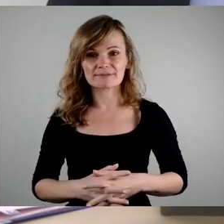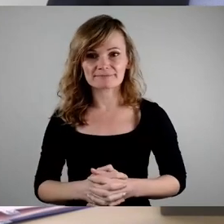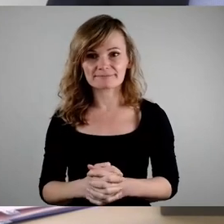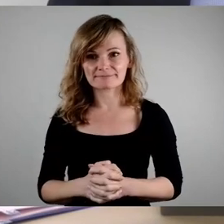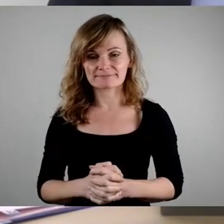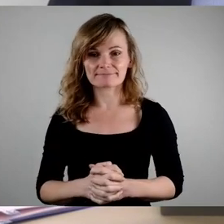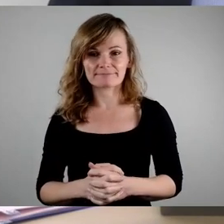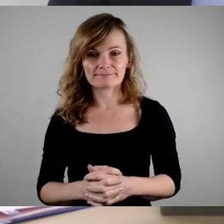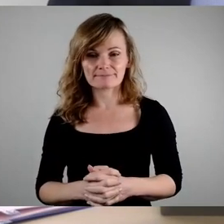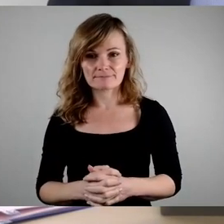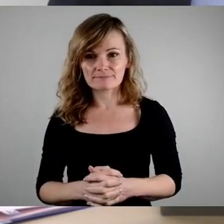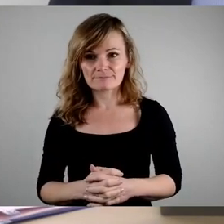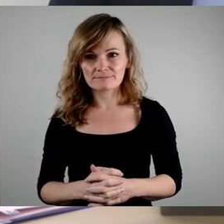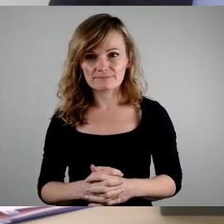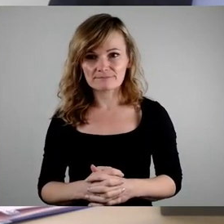Nachhaltig-Kostensinkpreis und-zum. Und das dem